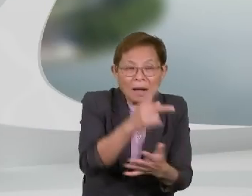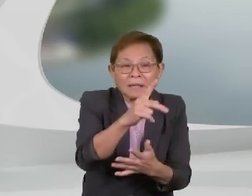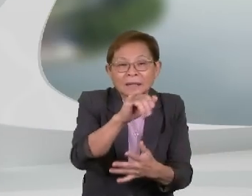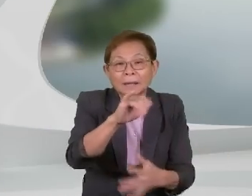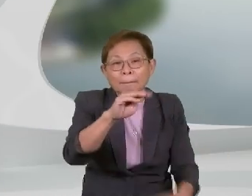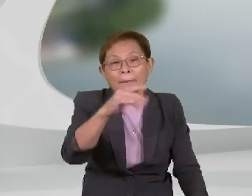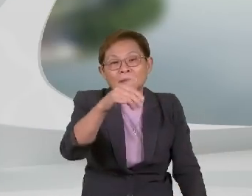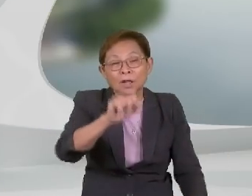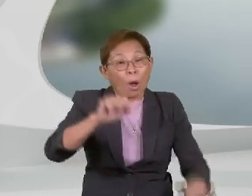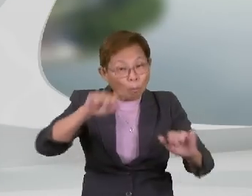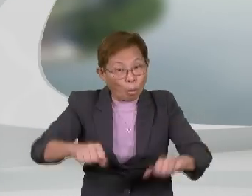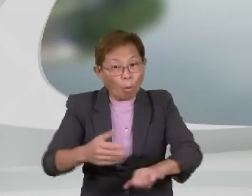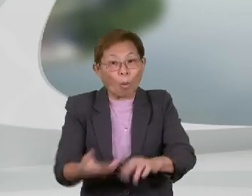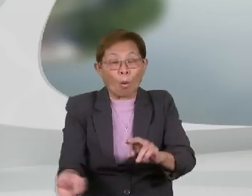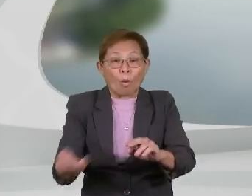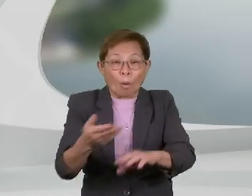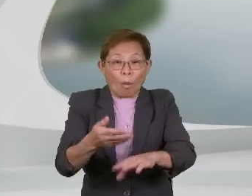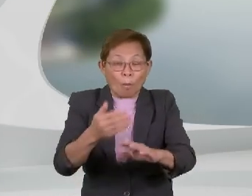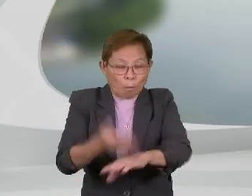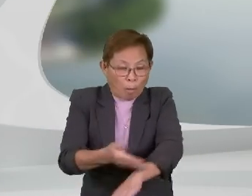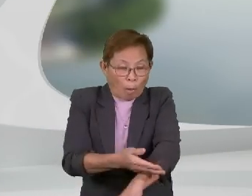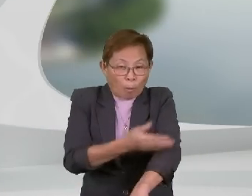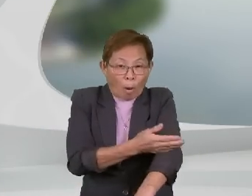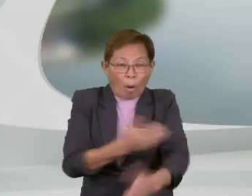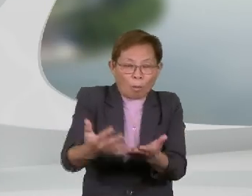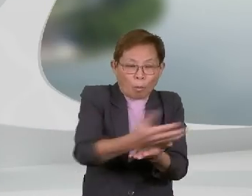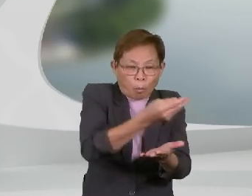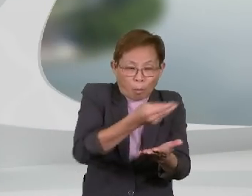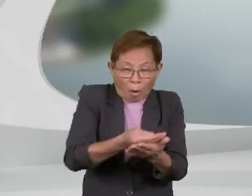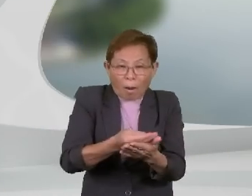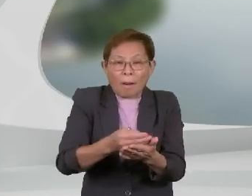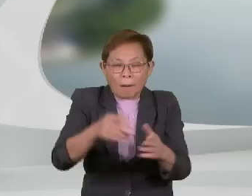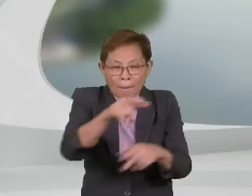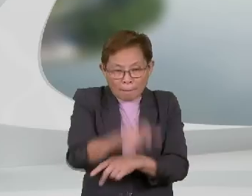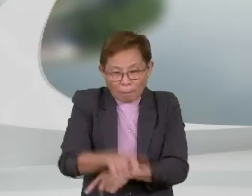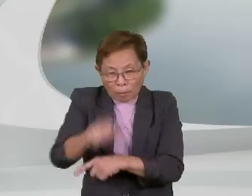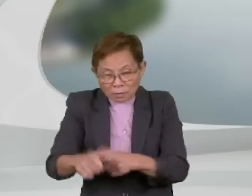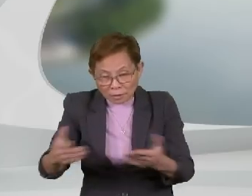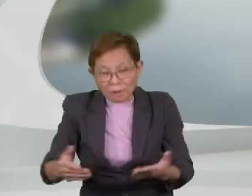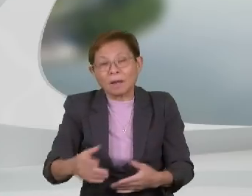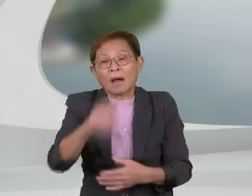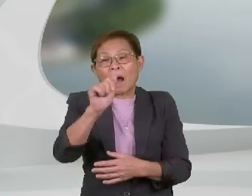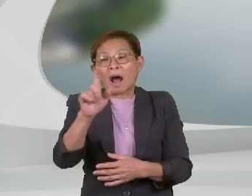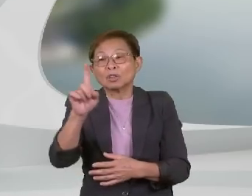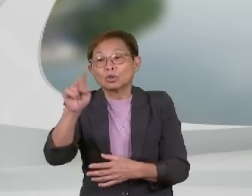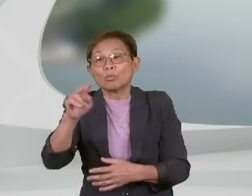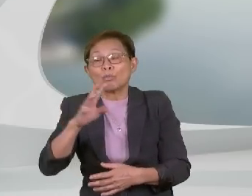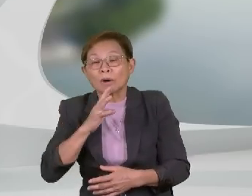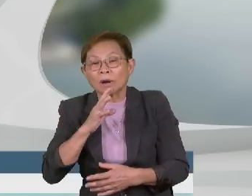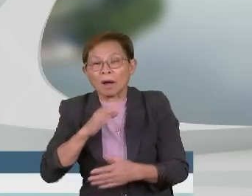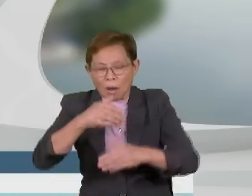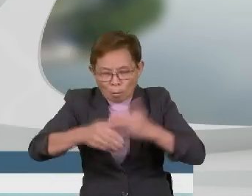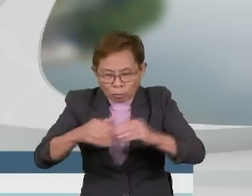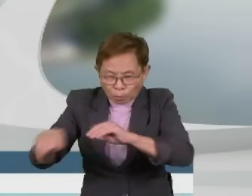mampu menaikkan lagi ekonomi penduduk setempat. Adun bongawan Dr. Daud Yusof berkata, proses pemindahan yang